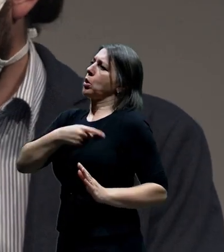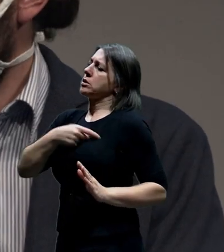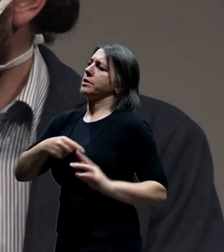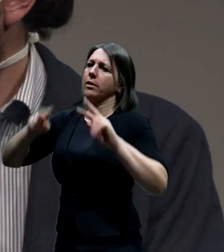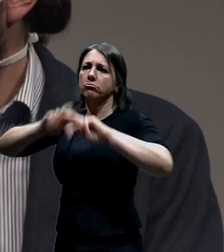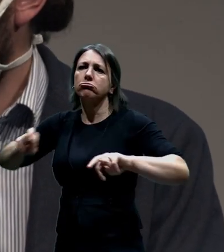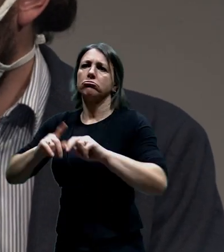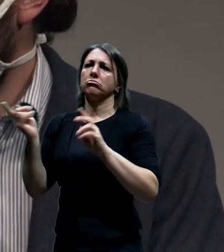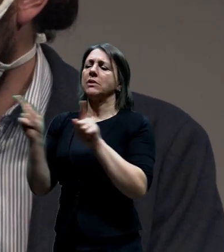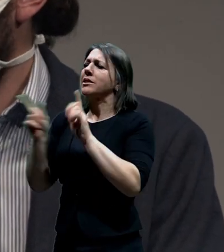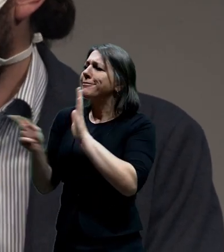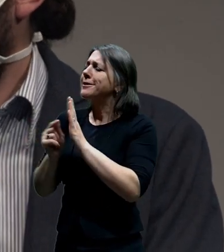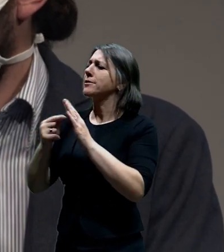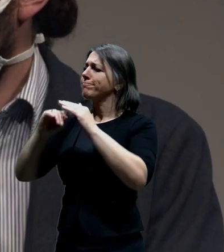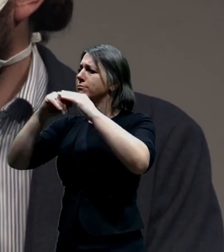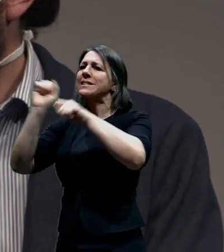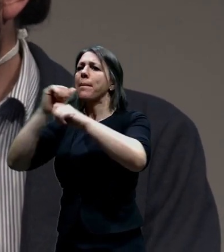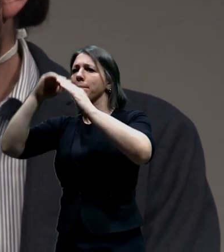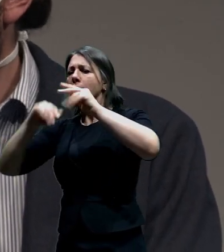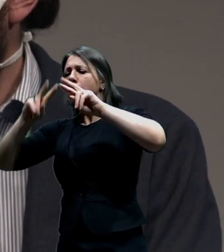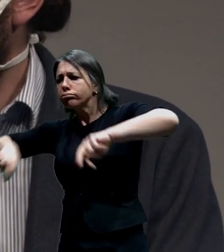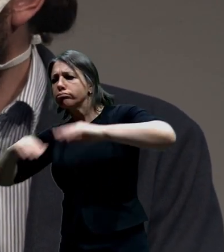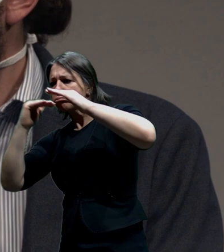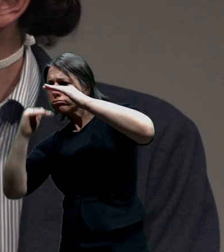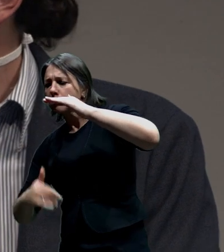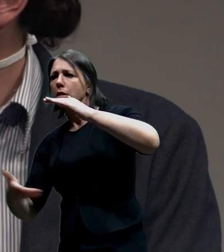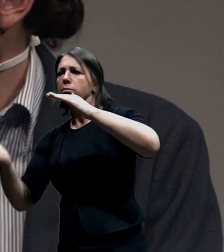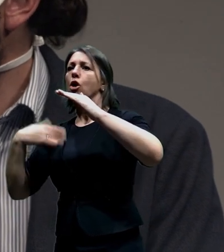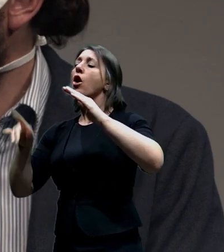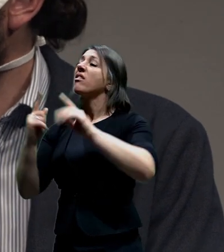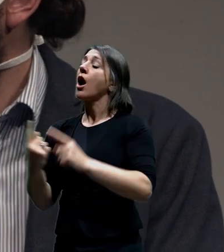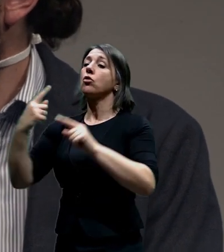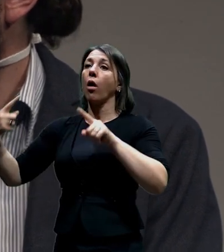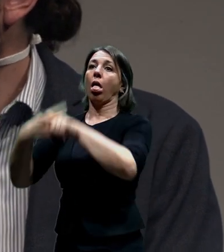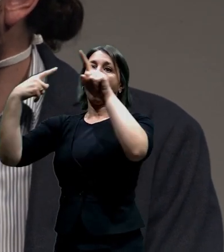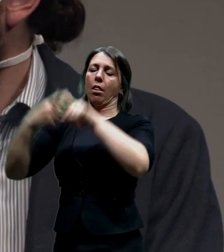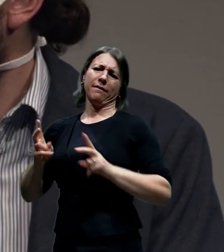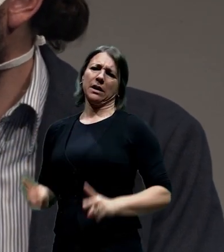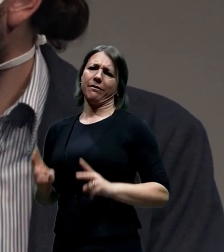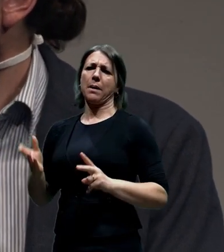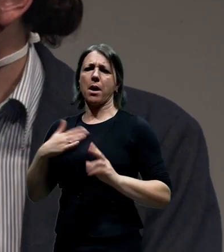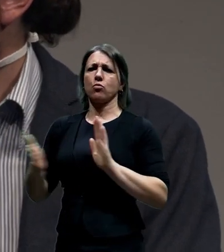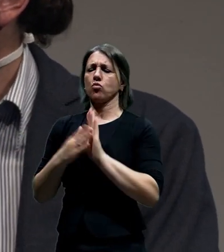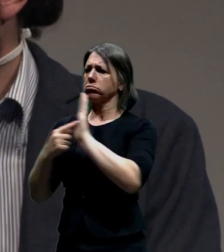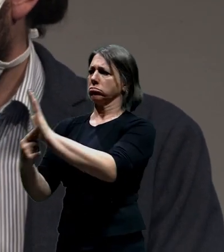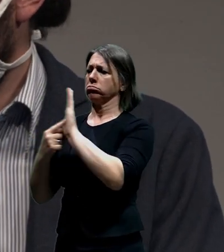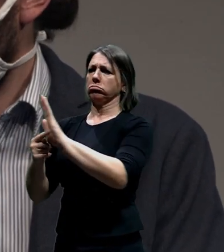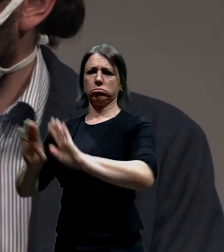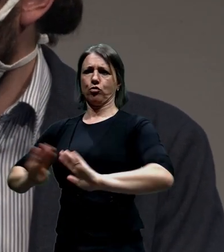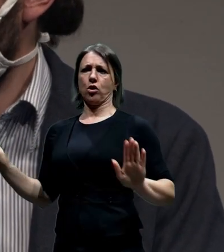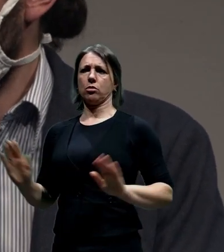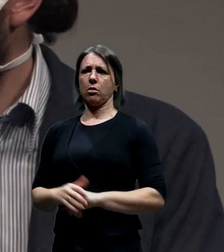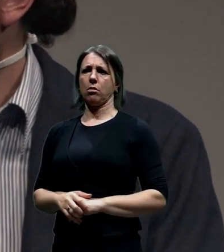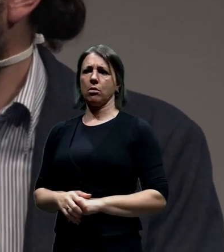výkresu a té morfologie, aby nikdo nerozporoval vlastně ty výsledky. Jinak